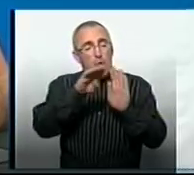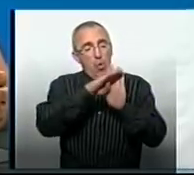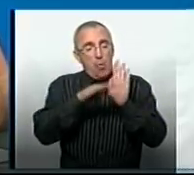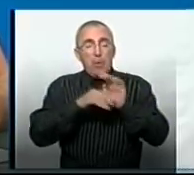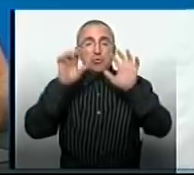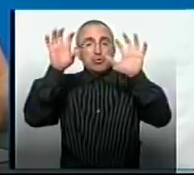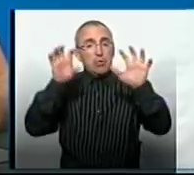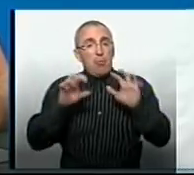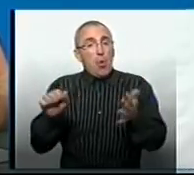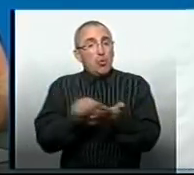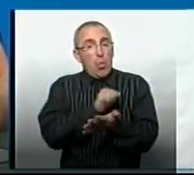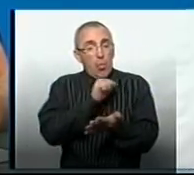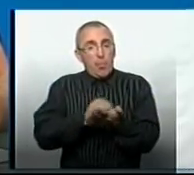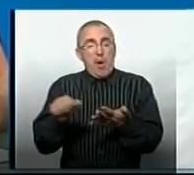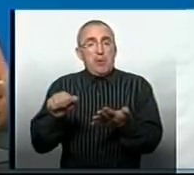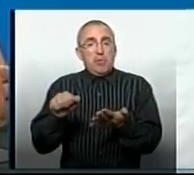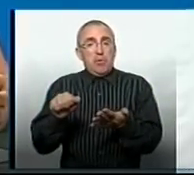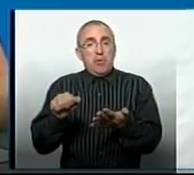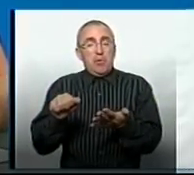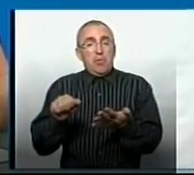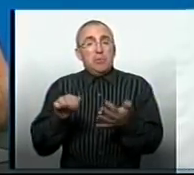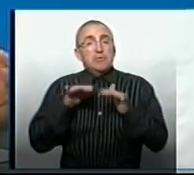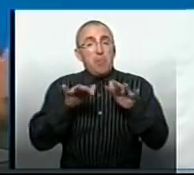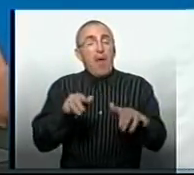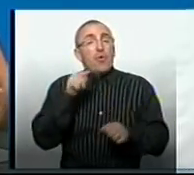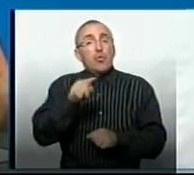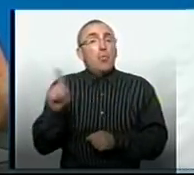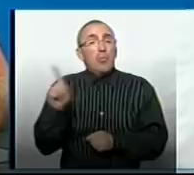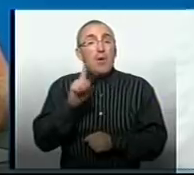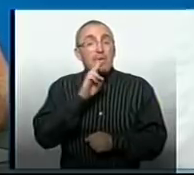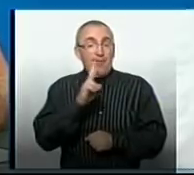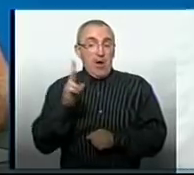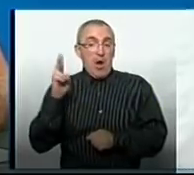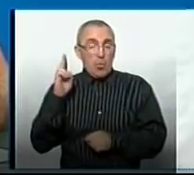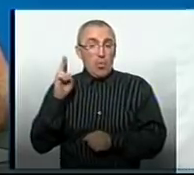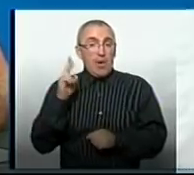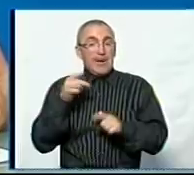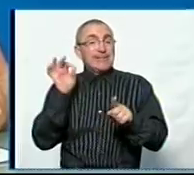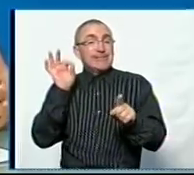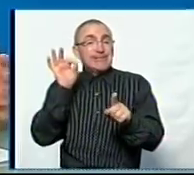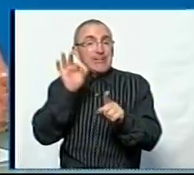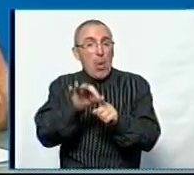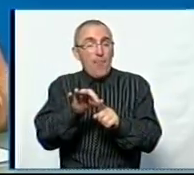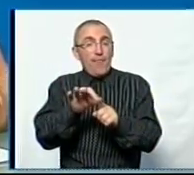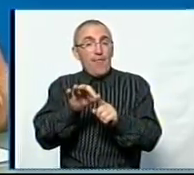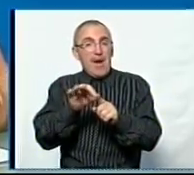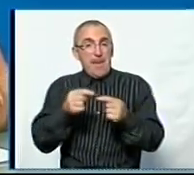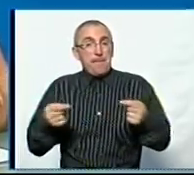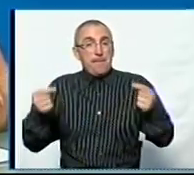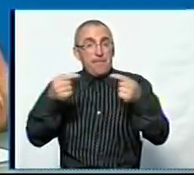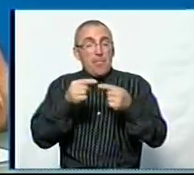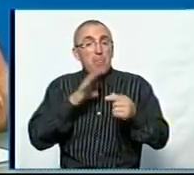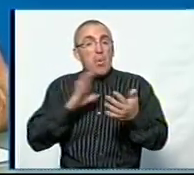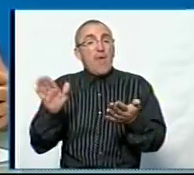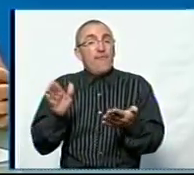законодавчими документами. Справа в тому, що два роки назад цільове призначення було